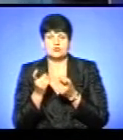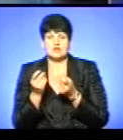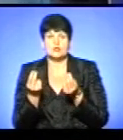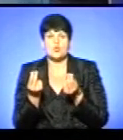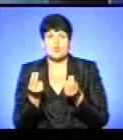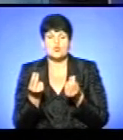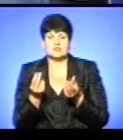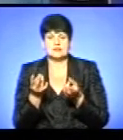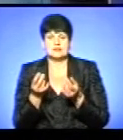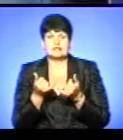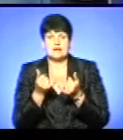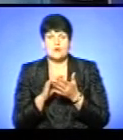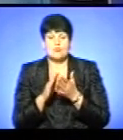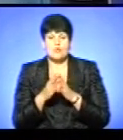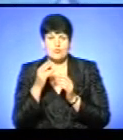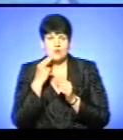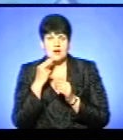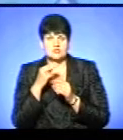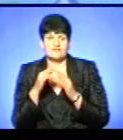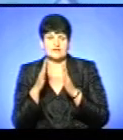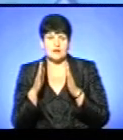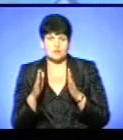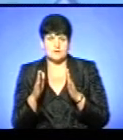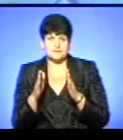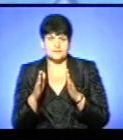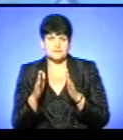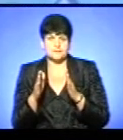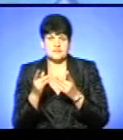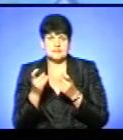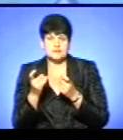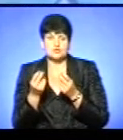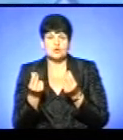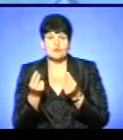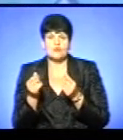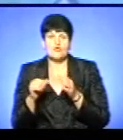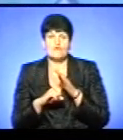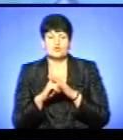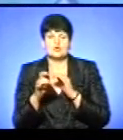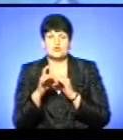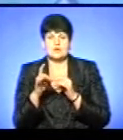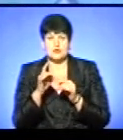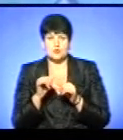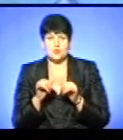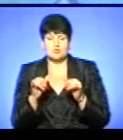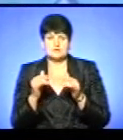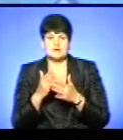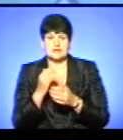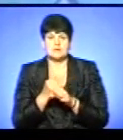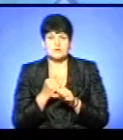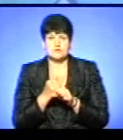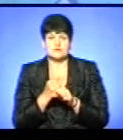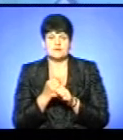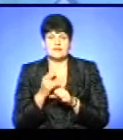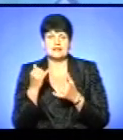для покращення умов в таборах. Це залучення коштів фонду регіонального розвитку. Є такі напрацювання по табору